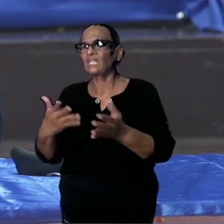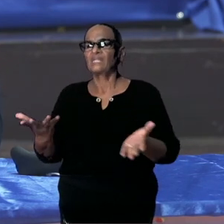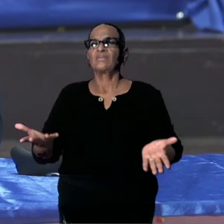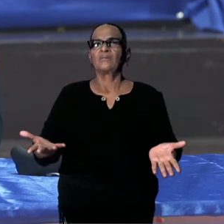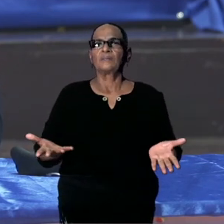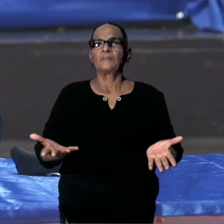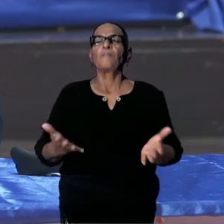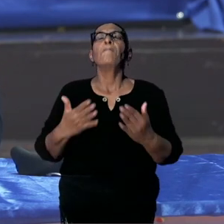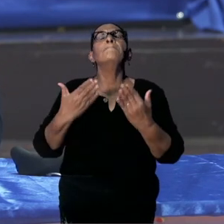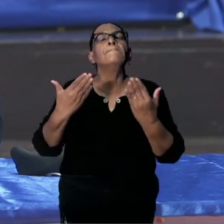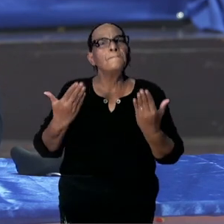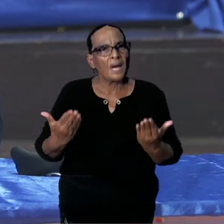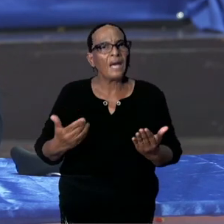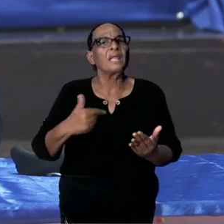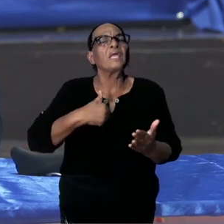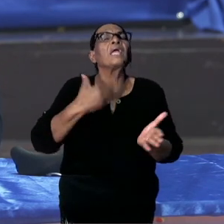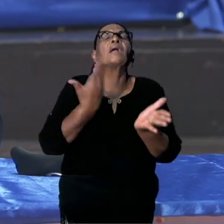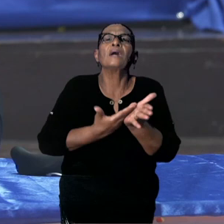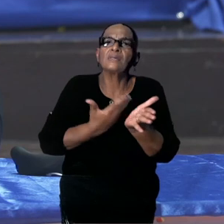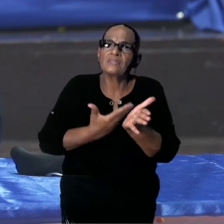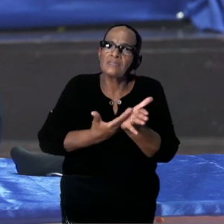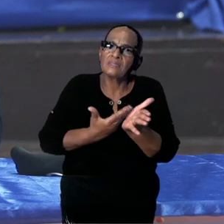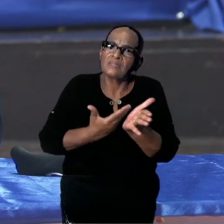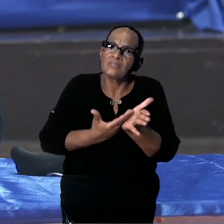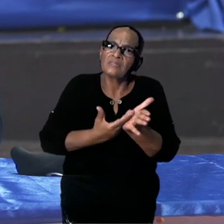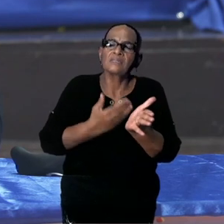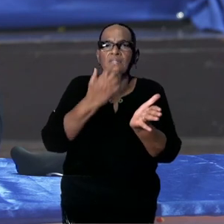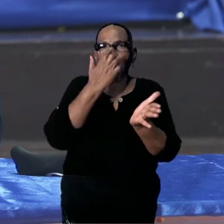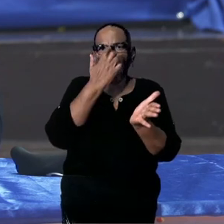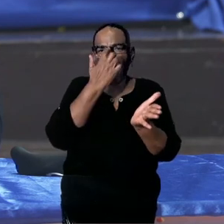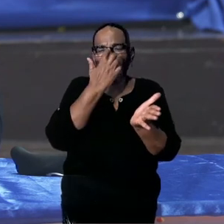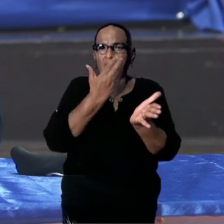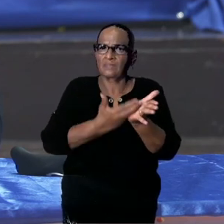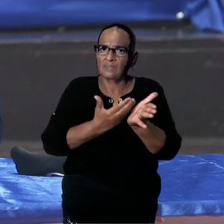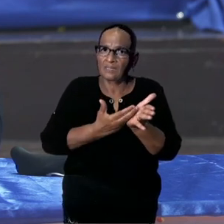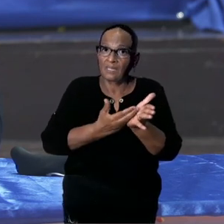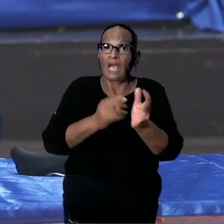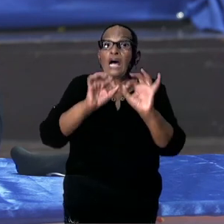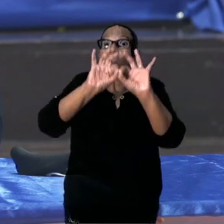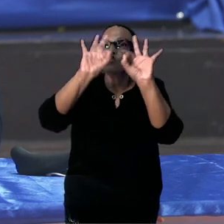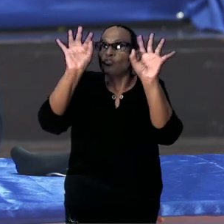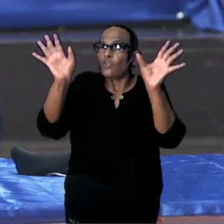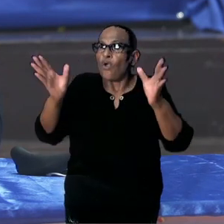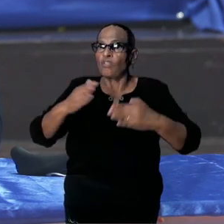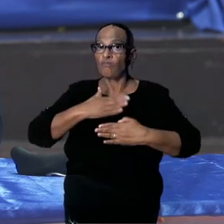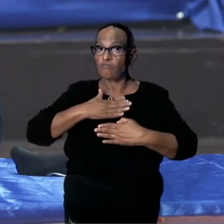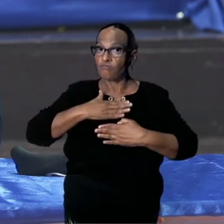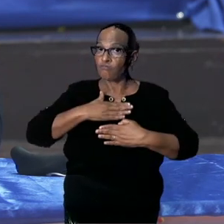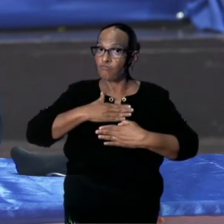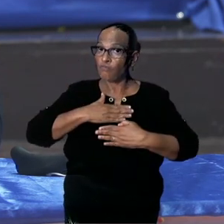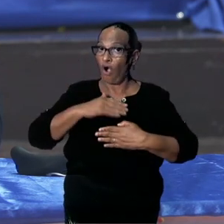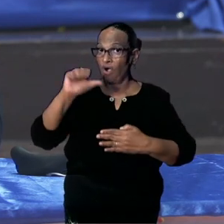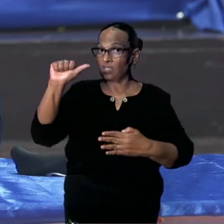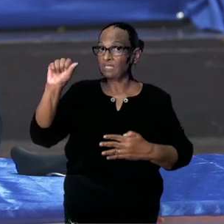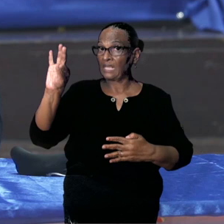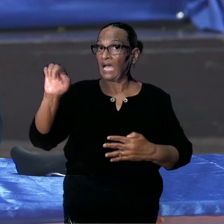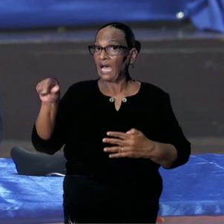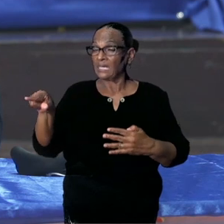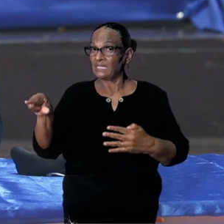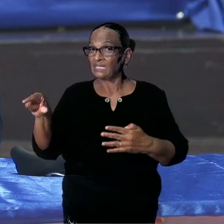toedienen. Maar ik mag u garanderen, heer Bisham, dat ook als het duidelijk voor ons is dat er harde indicaties zijn